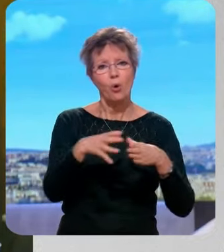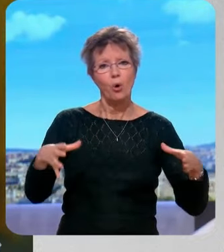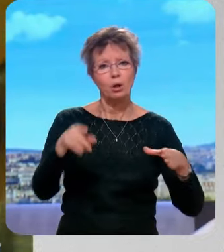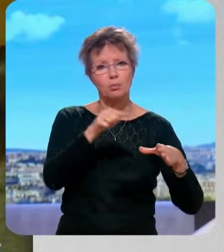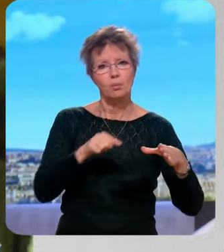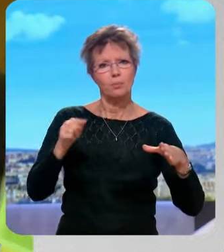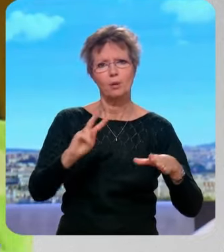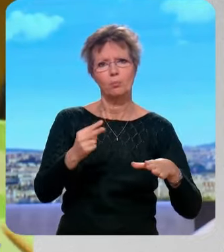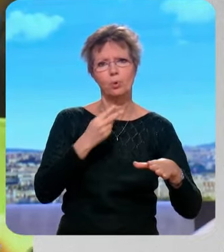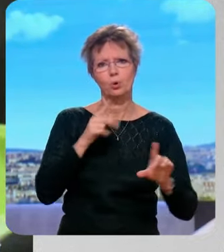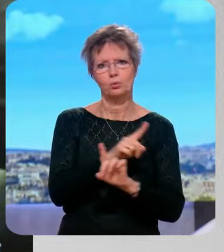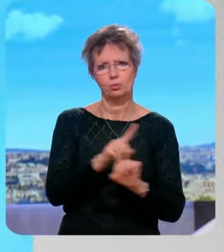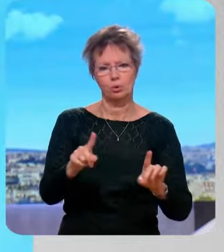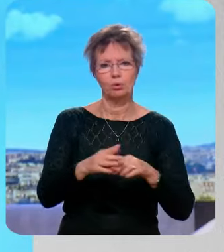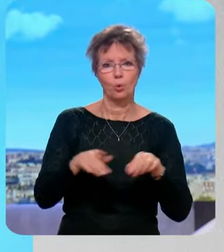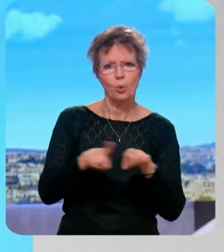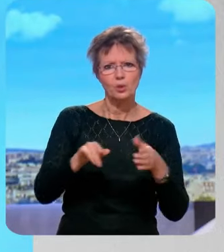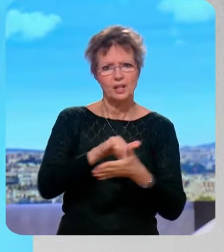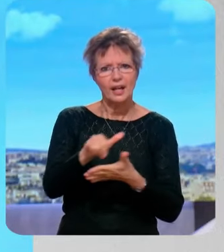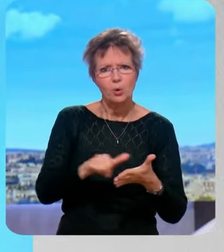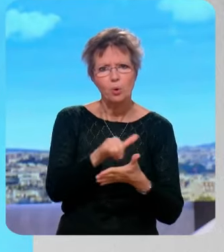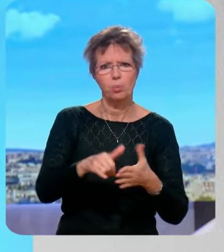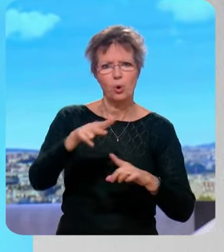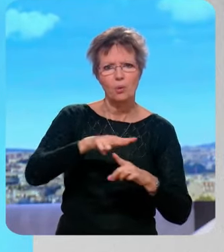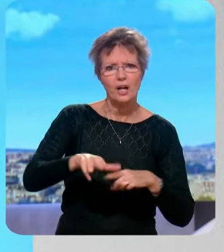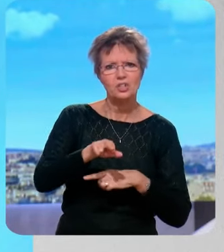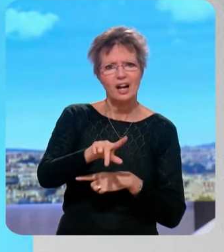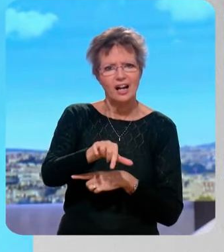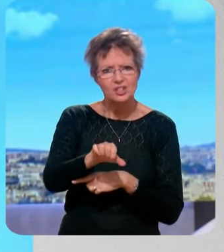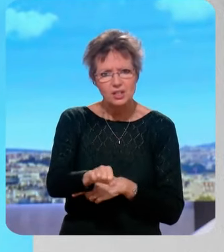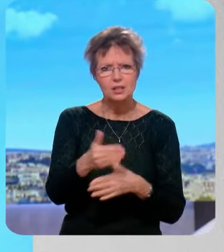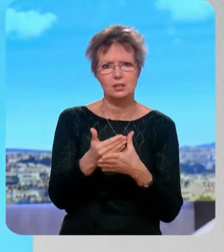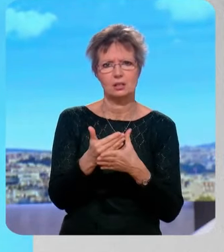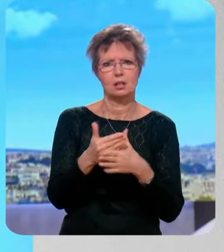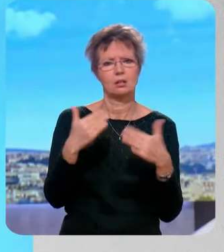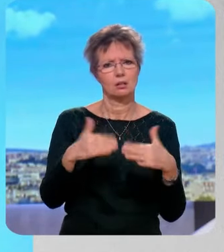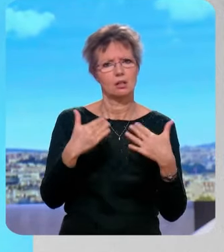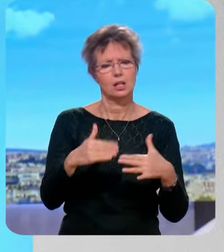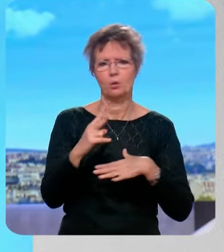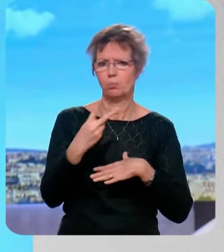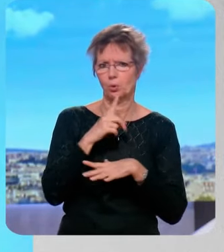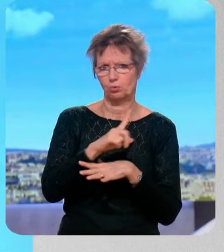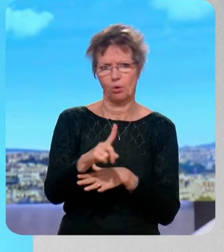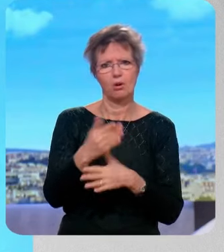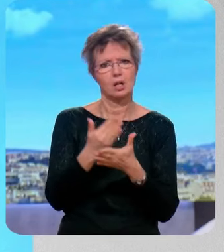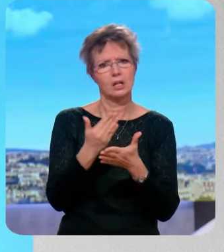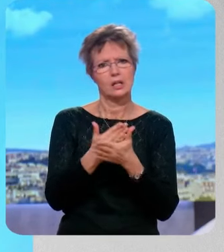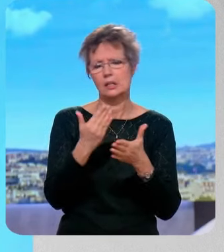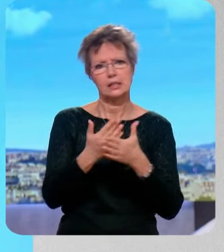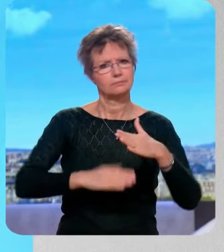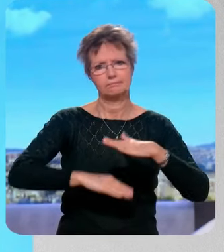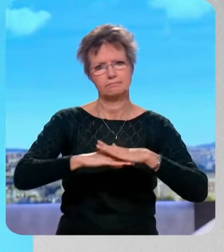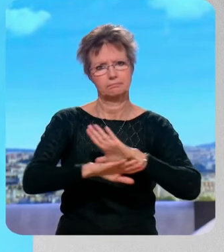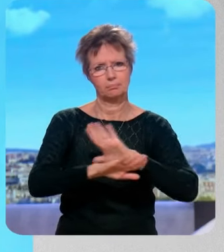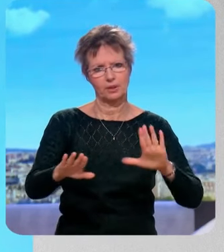régionales. puis des points stratégiques que sont les aéroports, Rungis, au niveau d'ailleurs francilien comme au niveau régional. C'est la ligne qui est celle